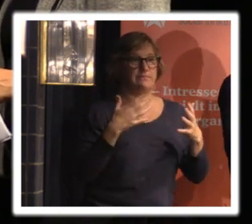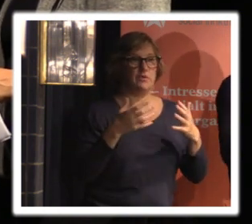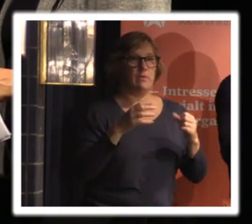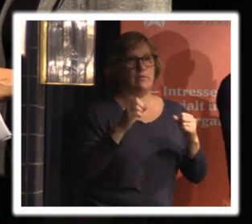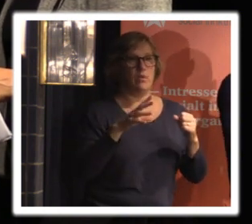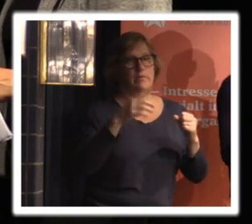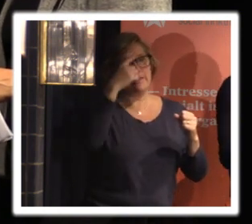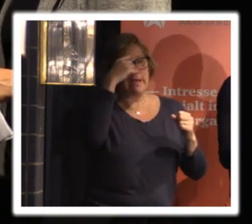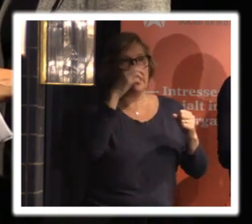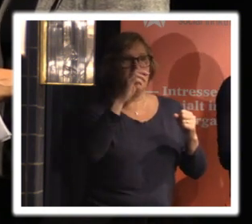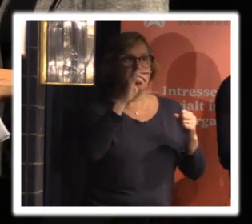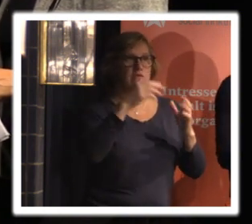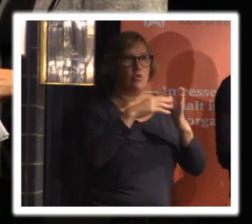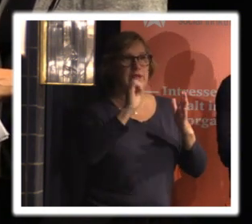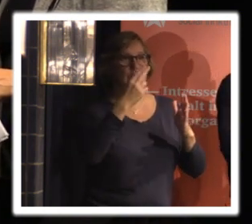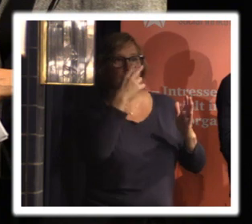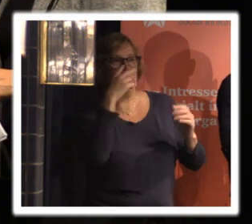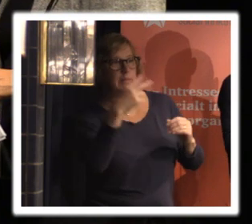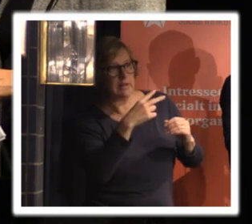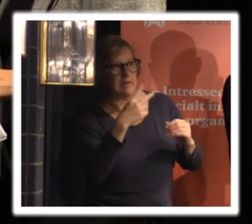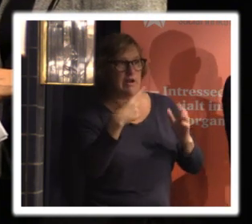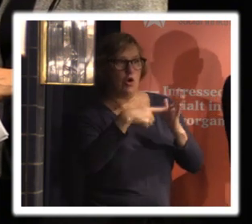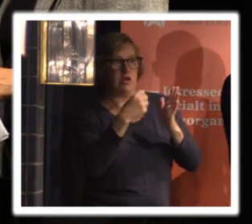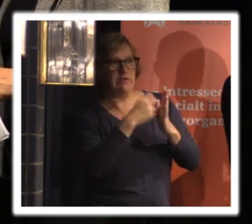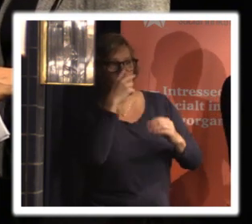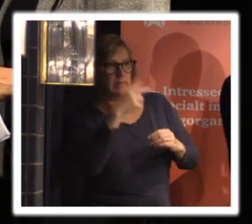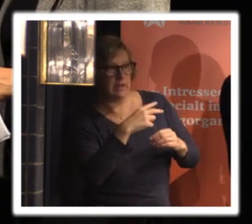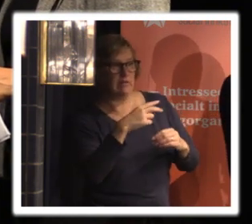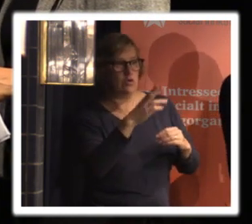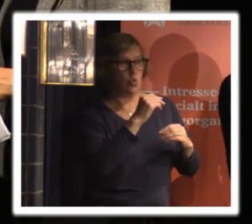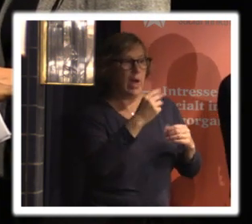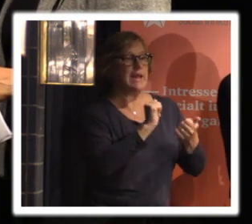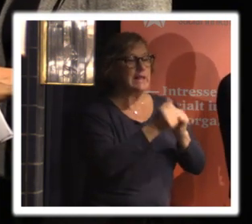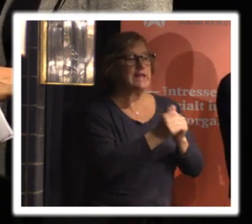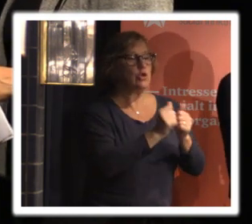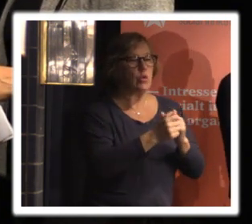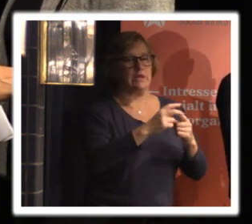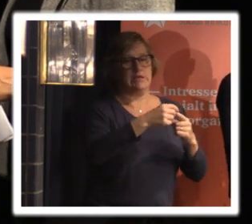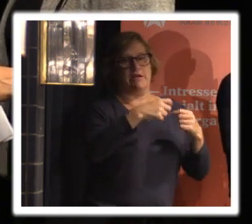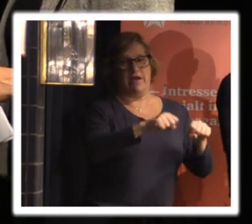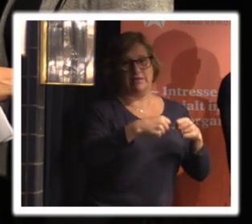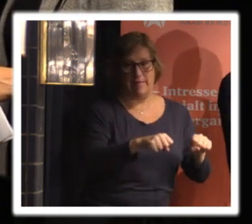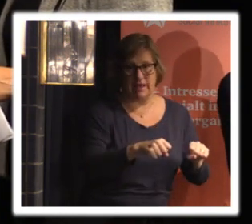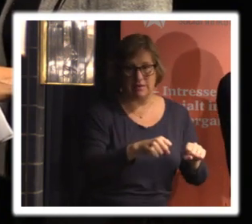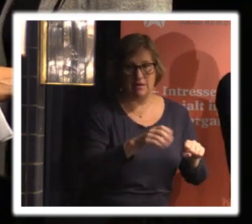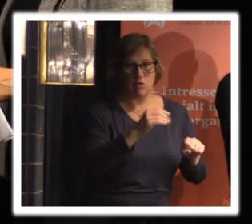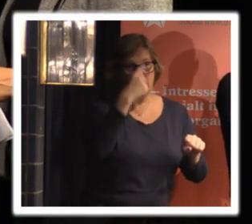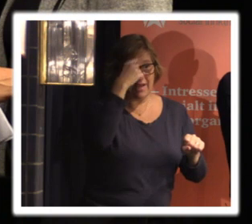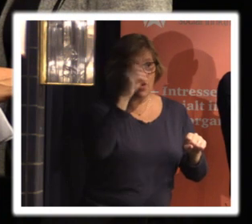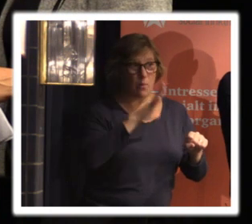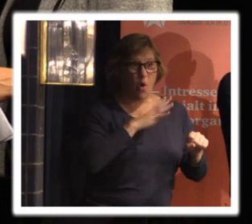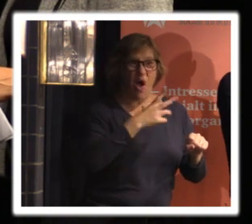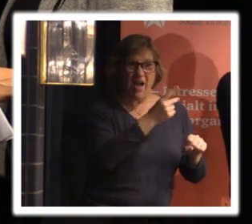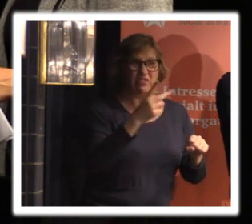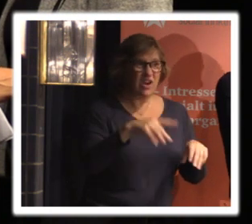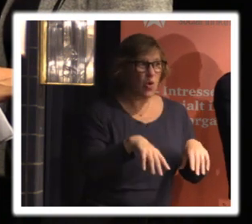EUs kanske eller lagstiftarens mening i vart fall är liksom själva idrotten eller sådär och då menar man på att om det är andra uppgifter